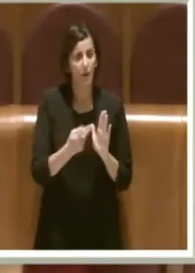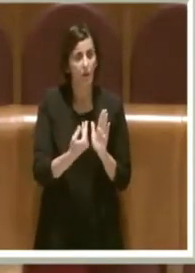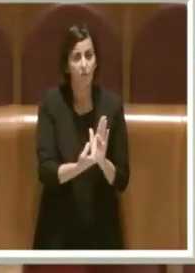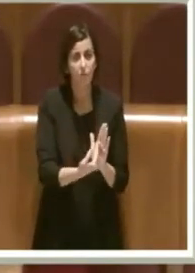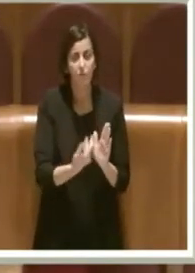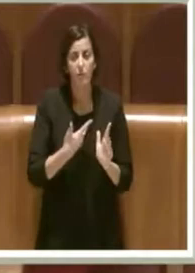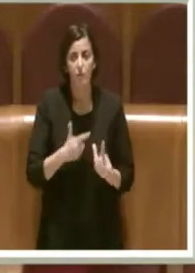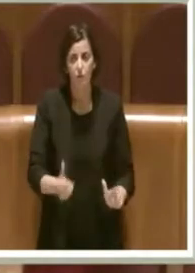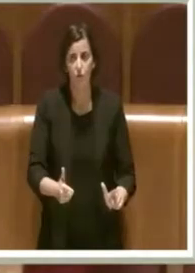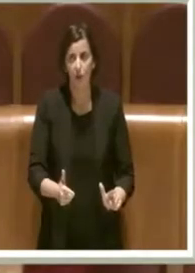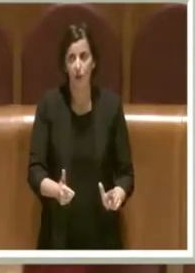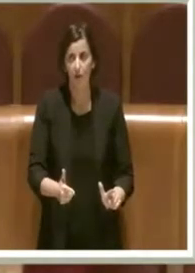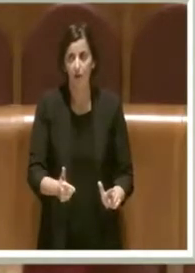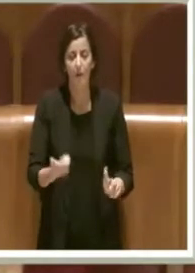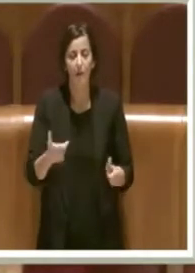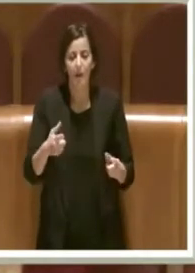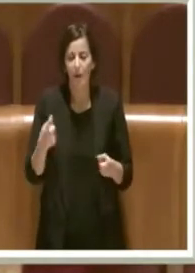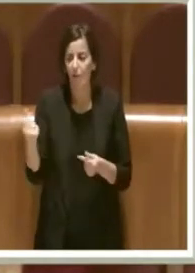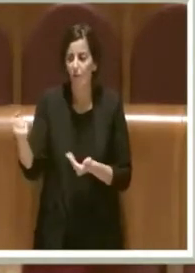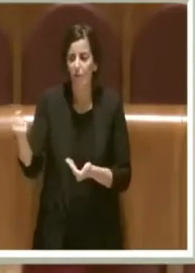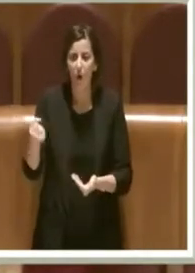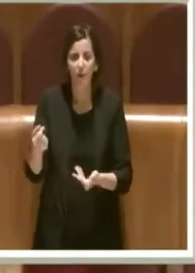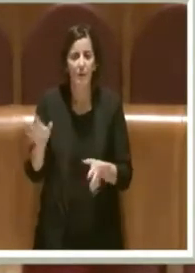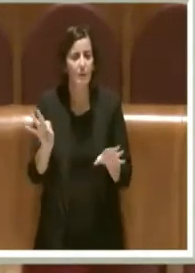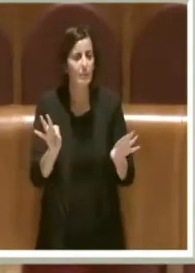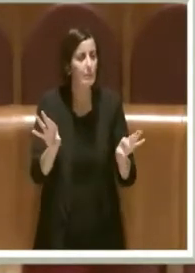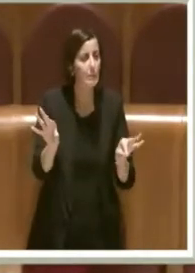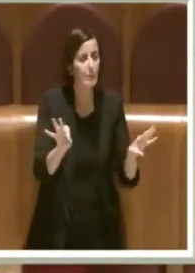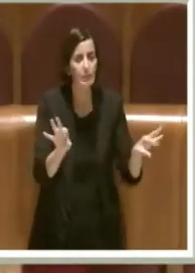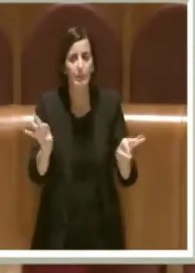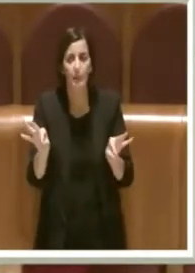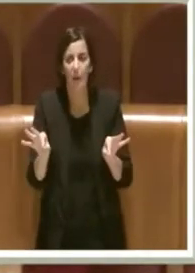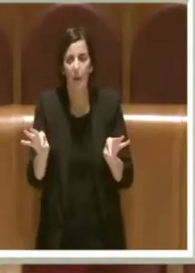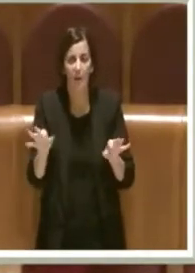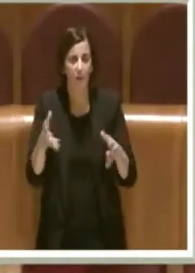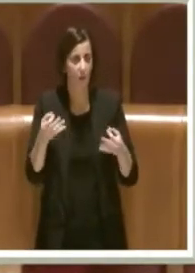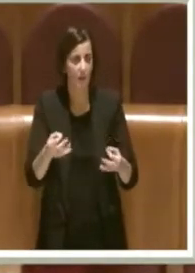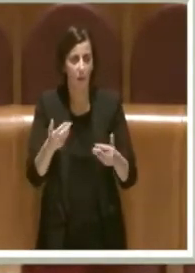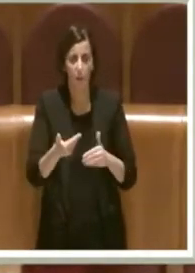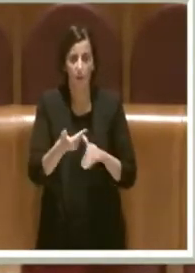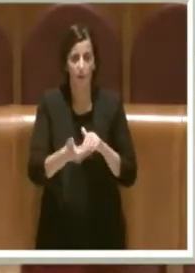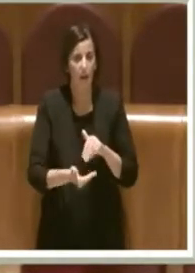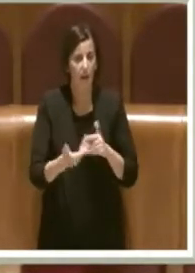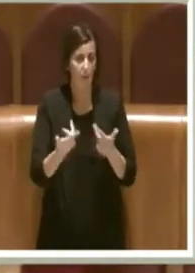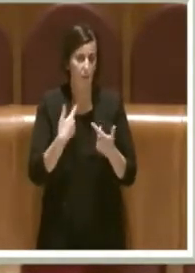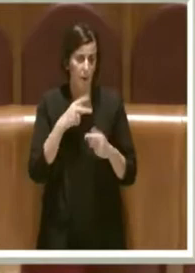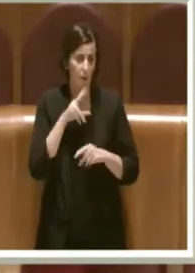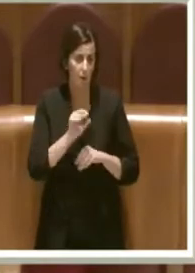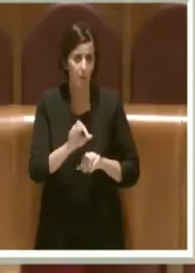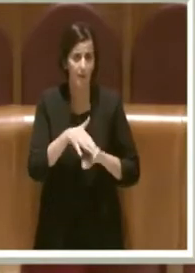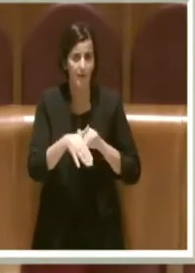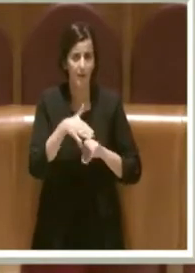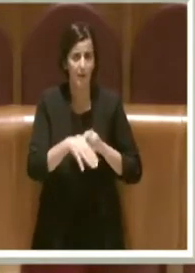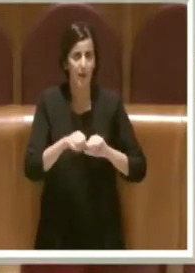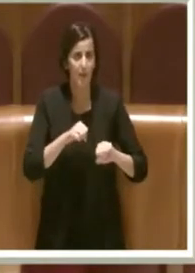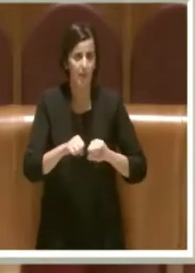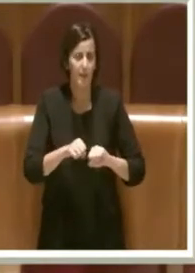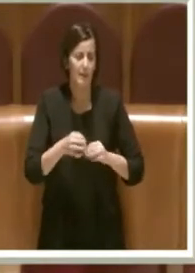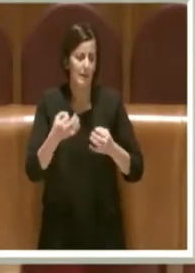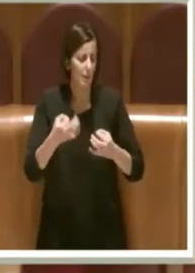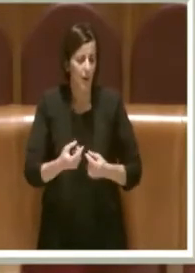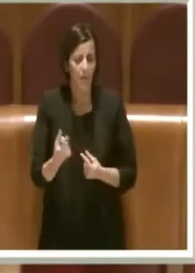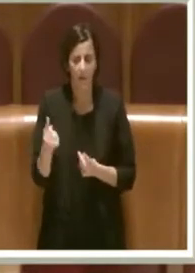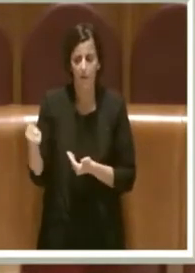Non esiste perché sono fondi rimediati qua e là che tarderà probabilmente, glielo dico per esperienza amministrativa, anche a spendere.